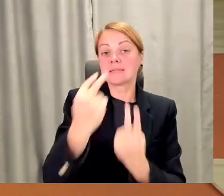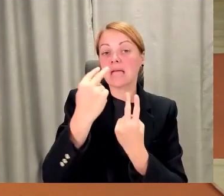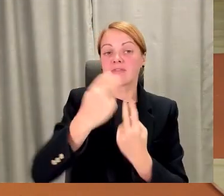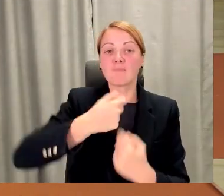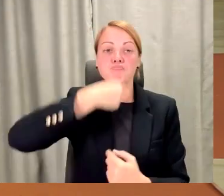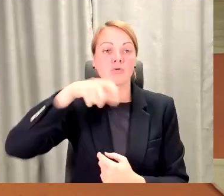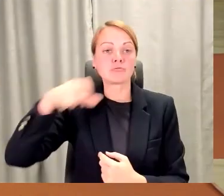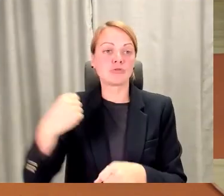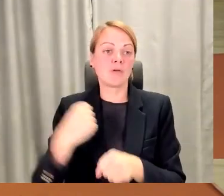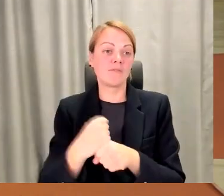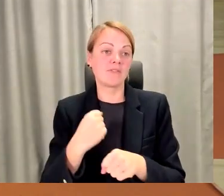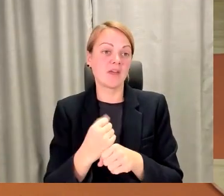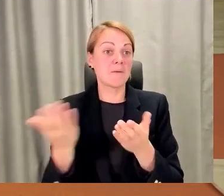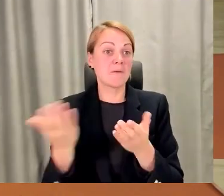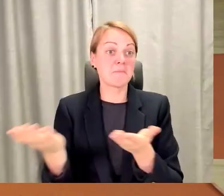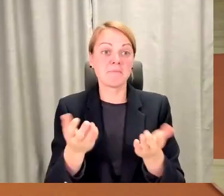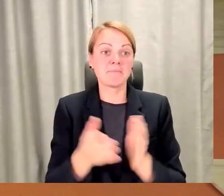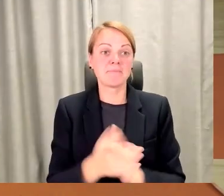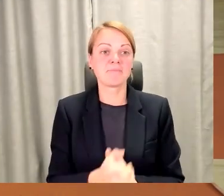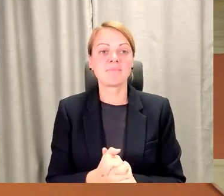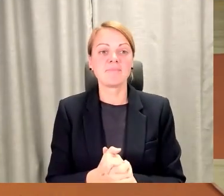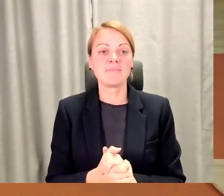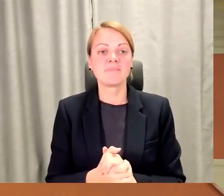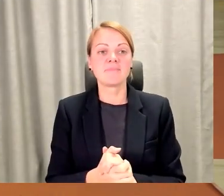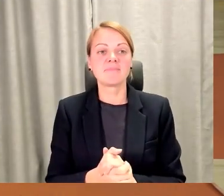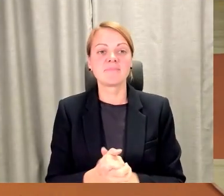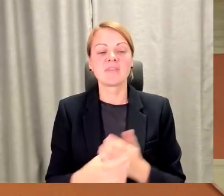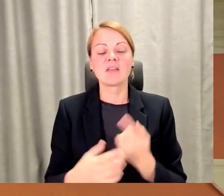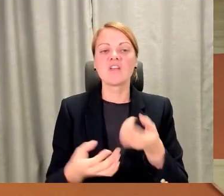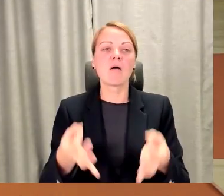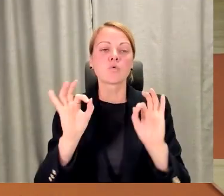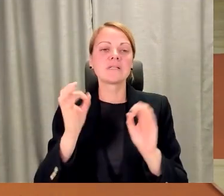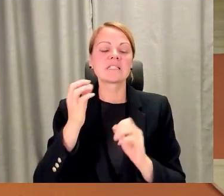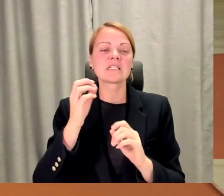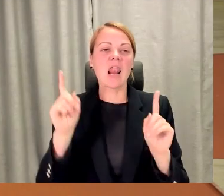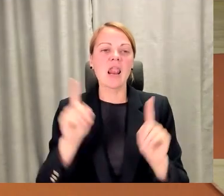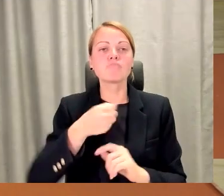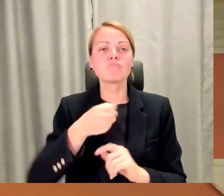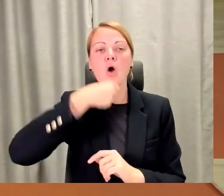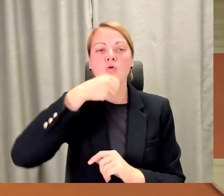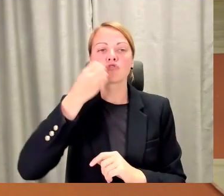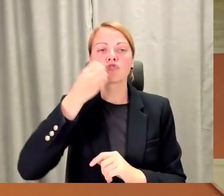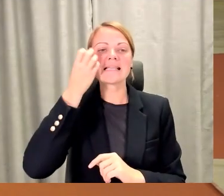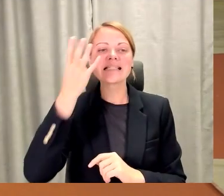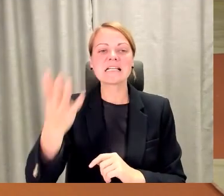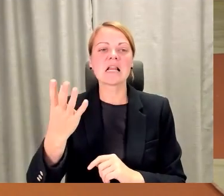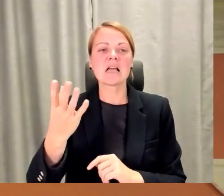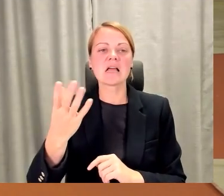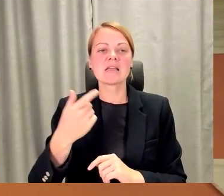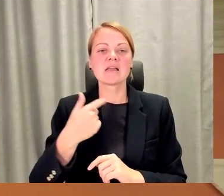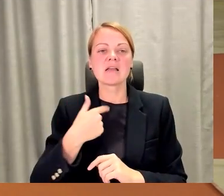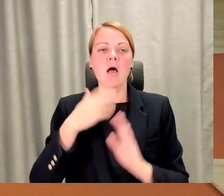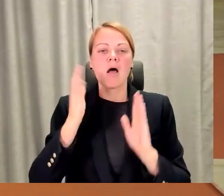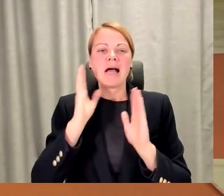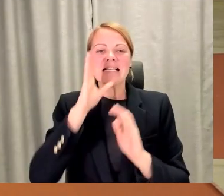Man liekas, ka tāda viena būtiska lieta pieaugušo izglītībā ir spēja būt fleksiblem gan tiem, kas